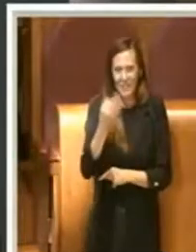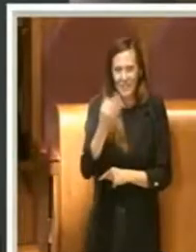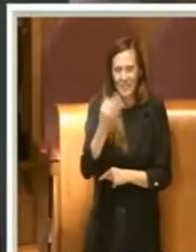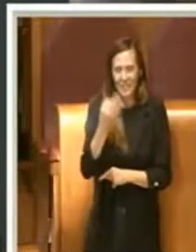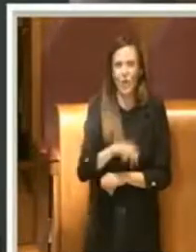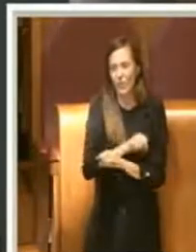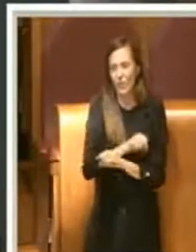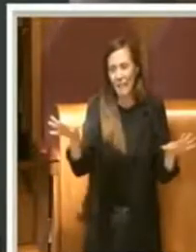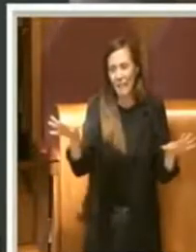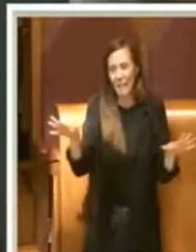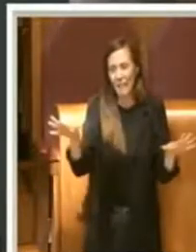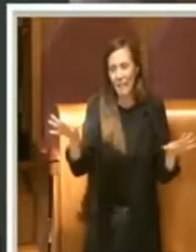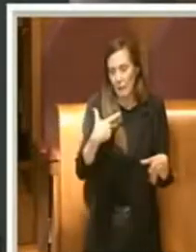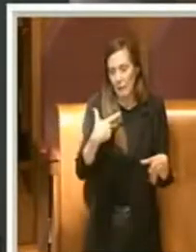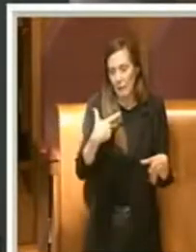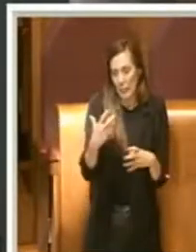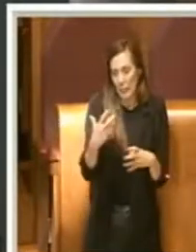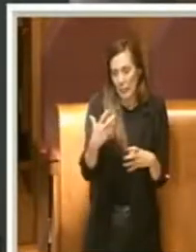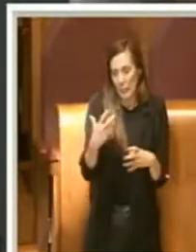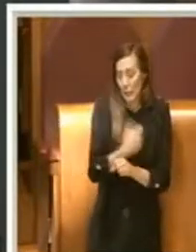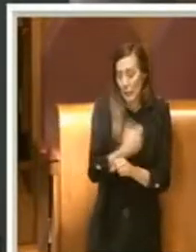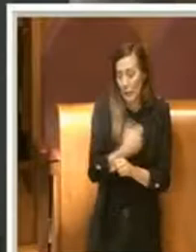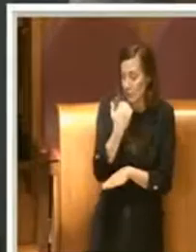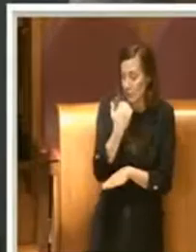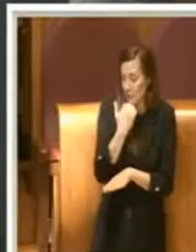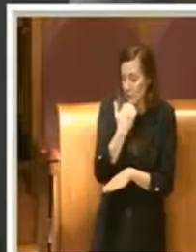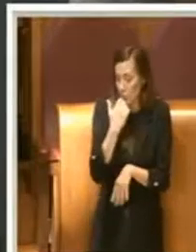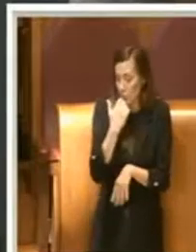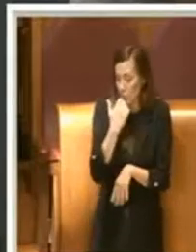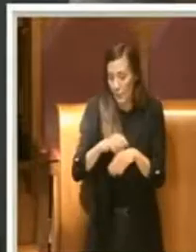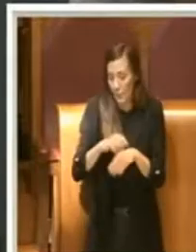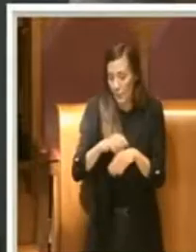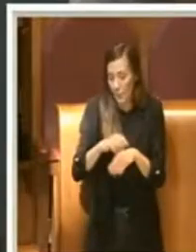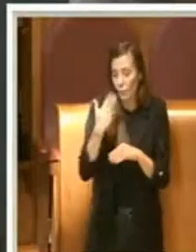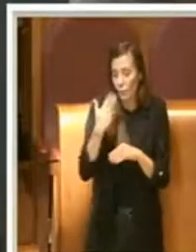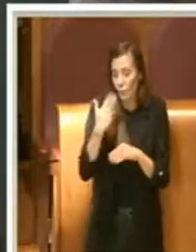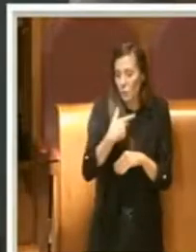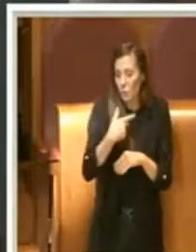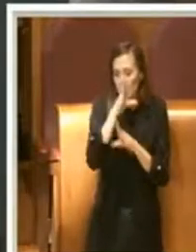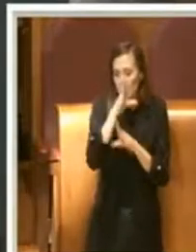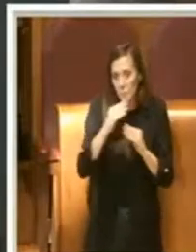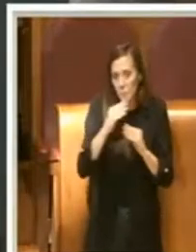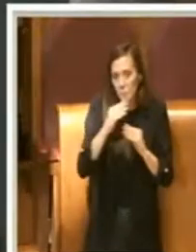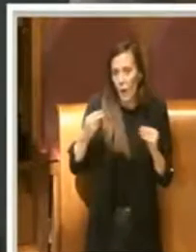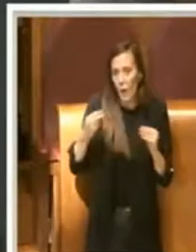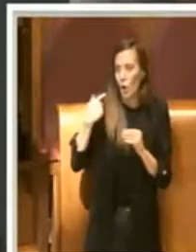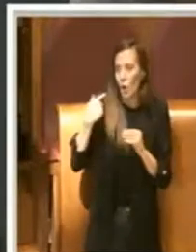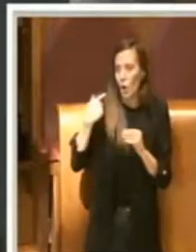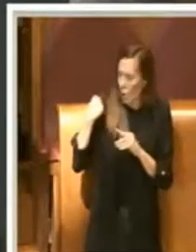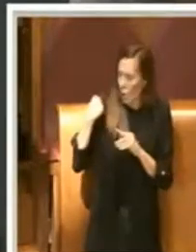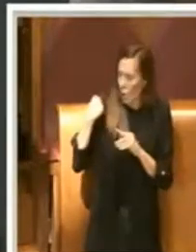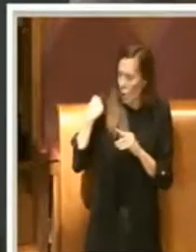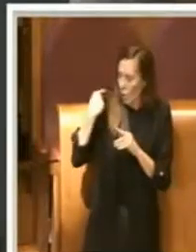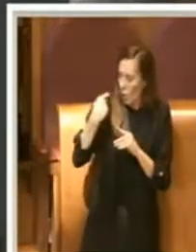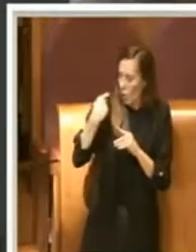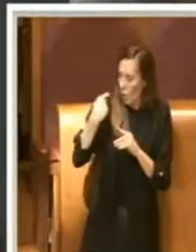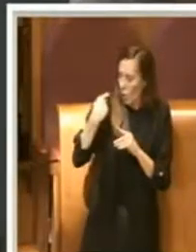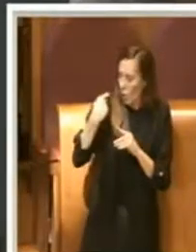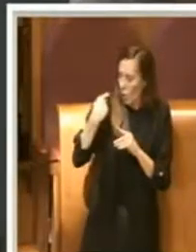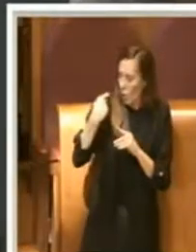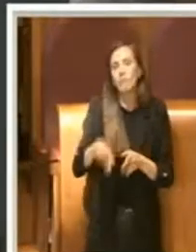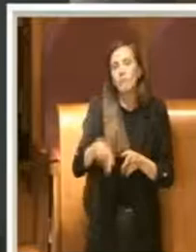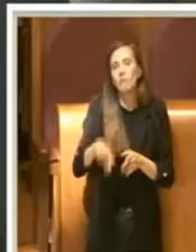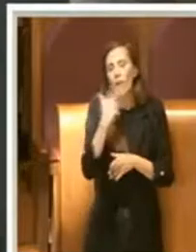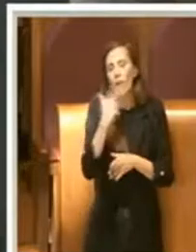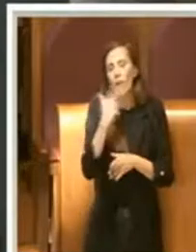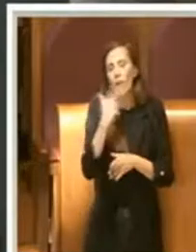vado veramente a terminare, se ho sforato i tempi mi scuso, ma sono stato in silenzio tutti questi giorni, ripeto, questo è un tema che mi